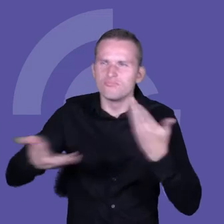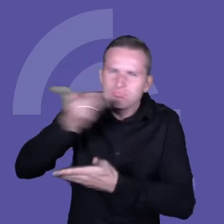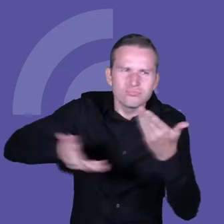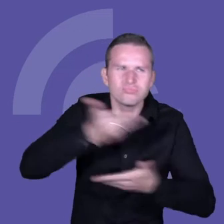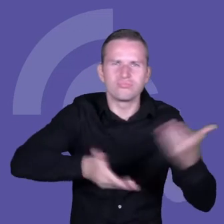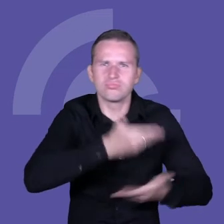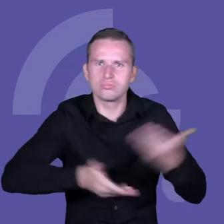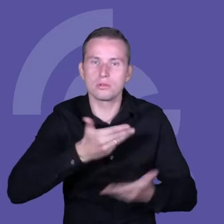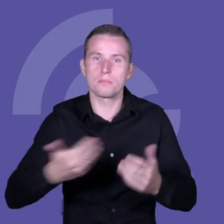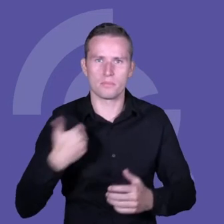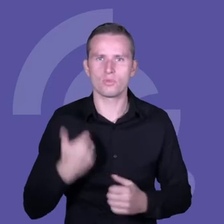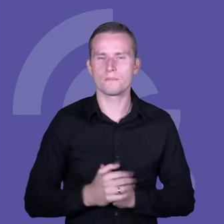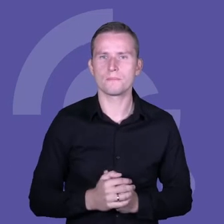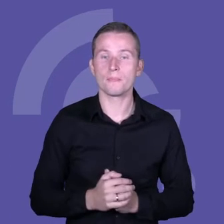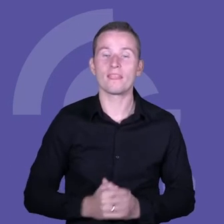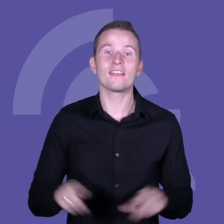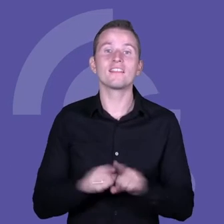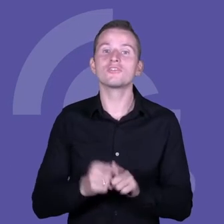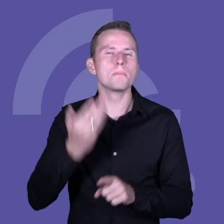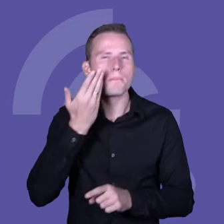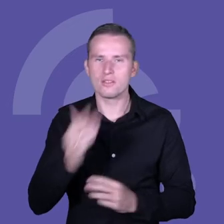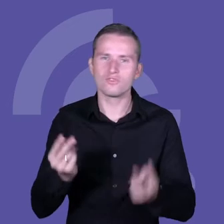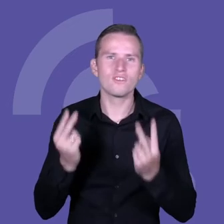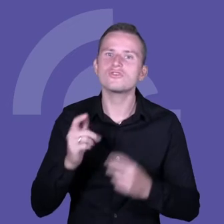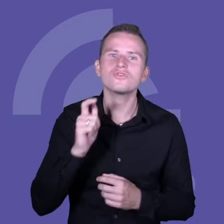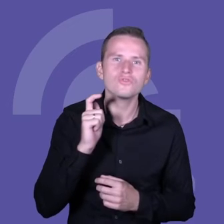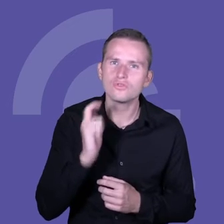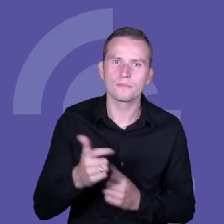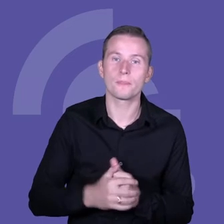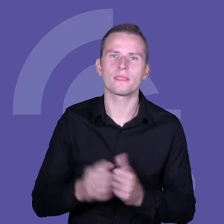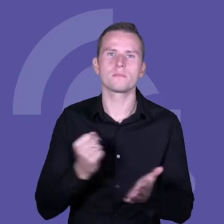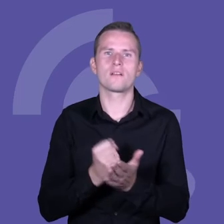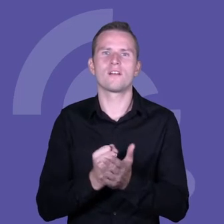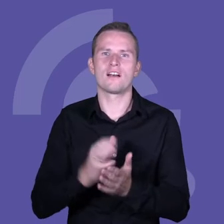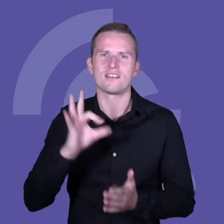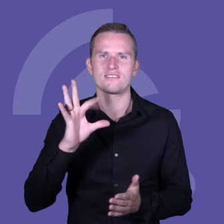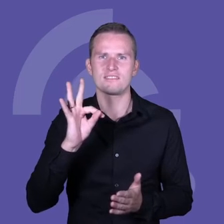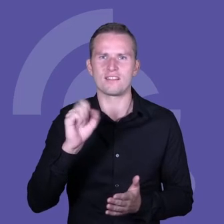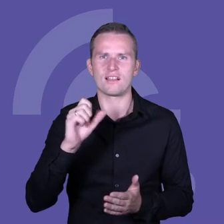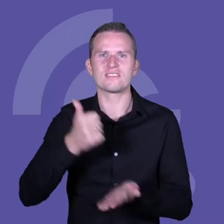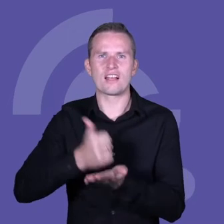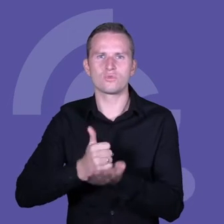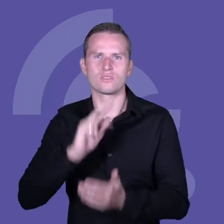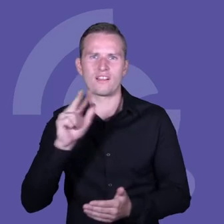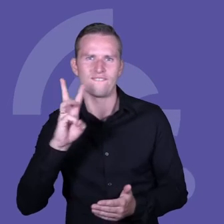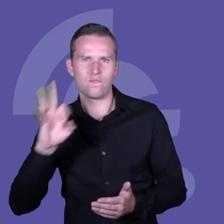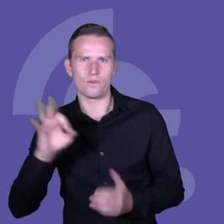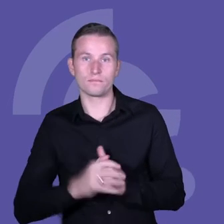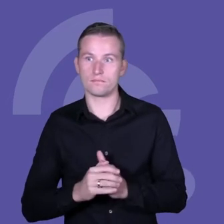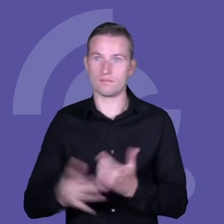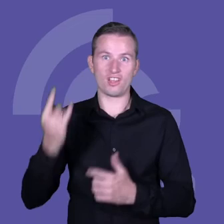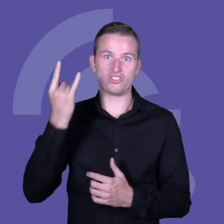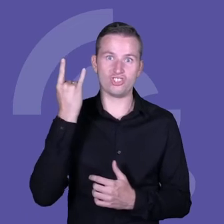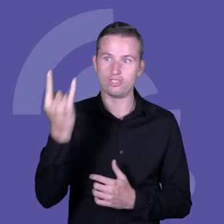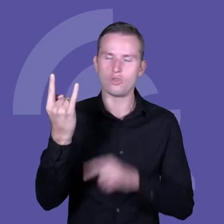To, co też jest bardzo ważne, to kwestionowanie status quo. Postawianie sobie celu, efektywność ciężarówki energetyczna